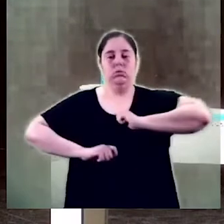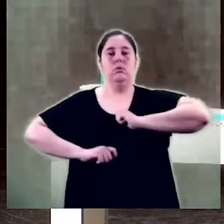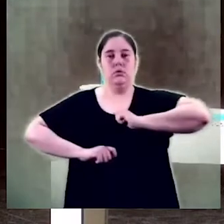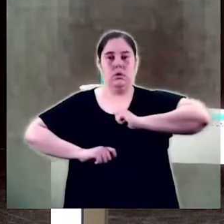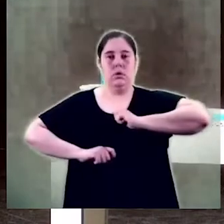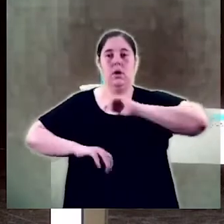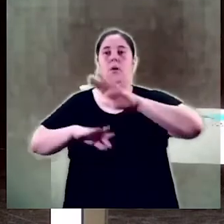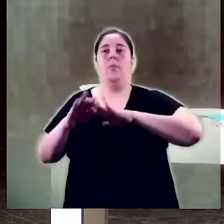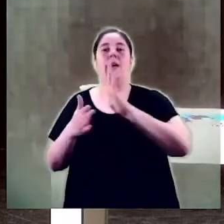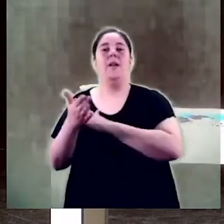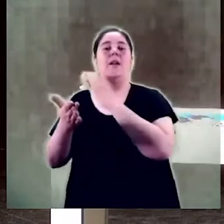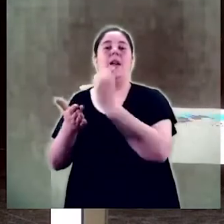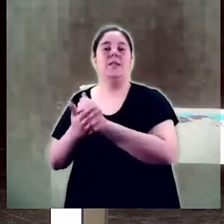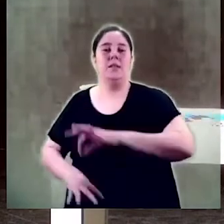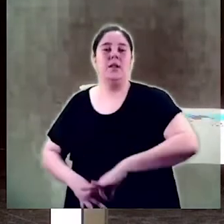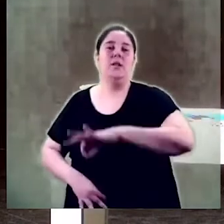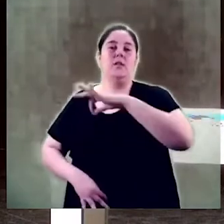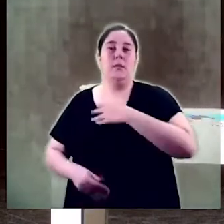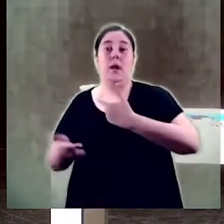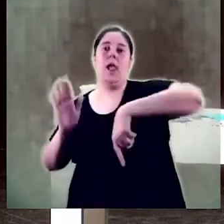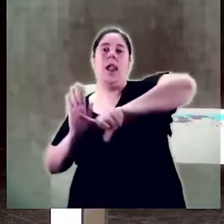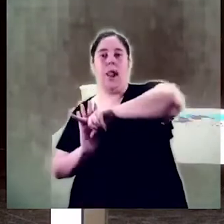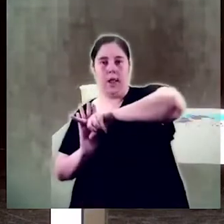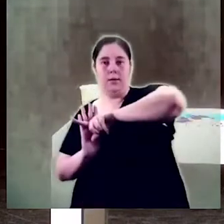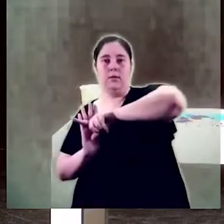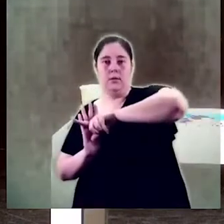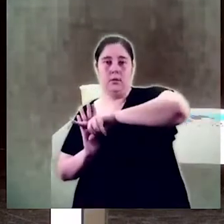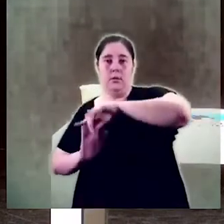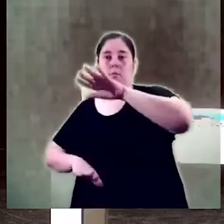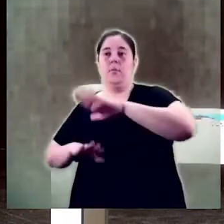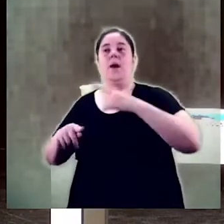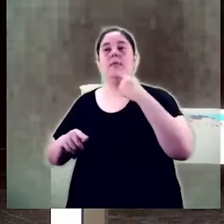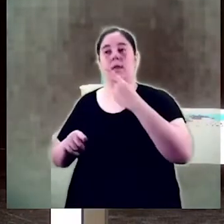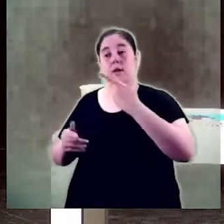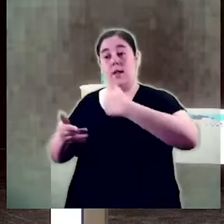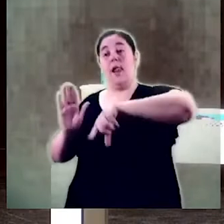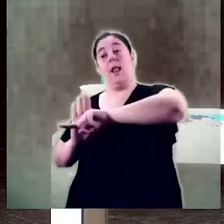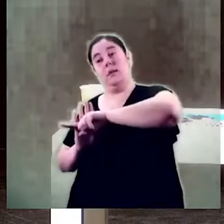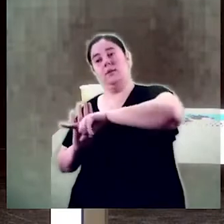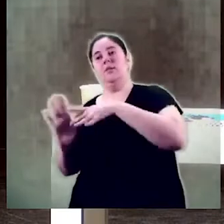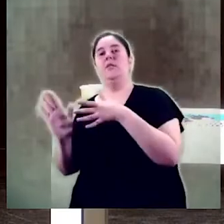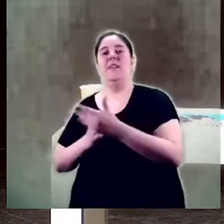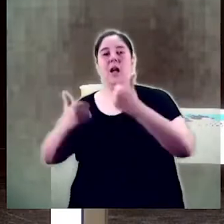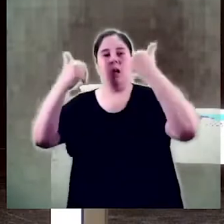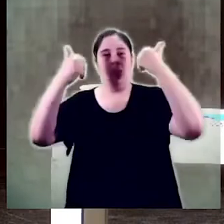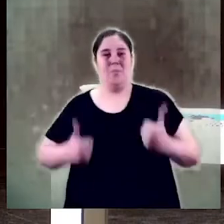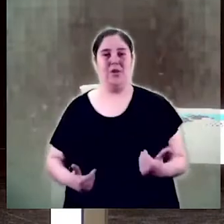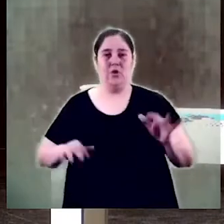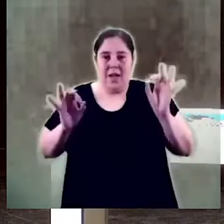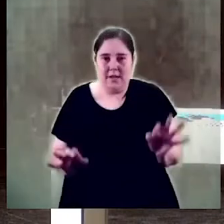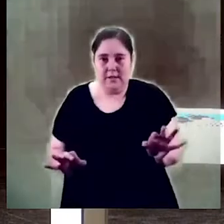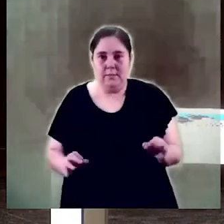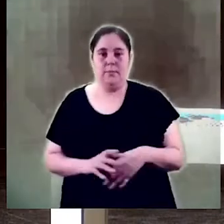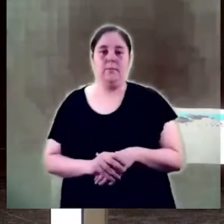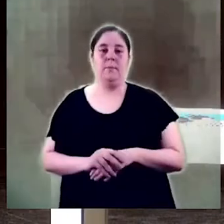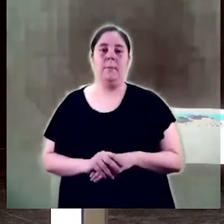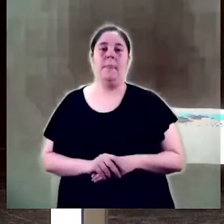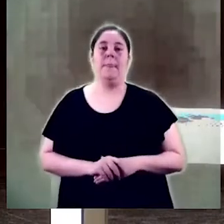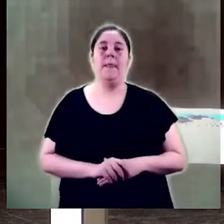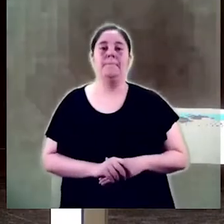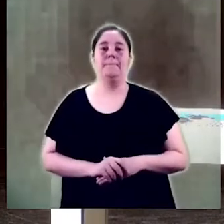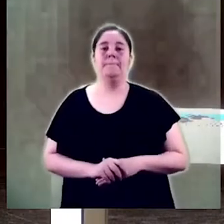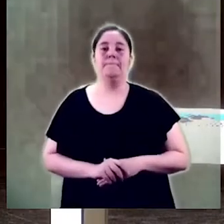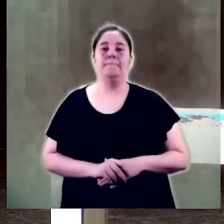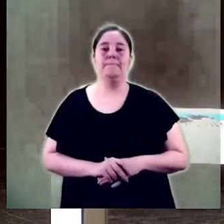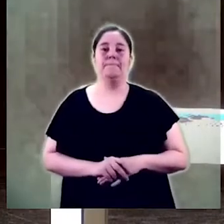i és requisit per constar en el registre civil, per adquirir l'estatut de persona. Ningú no existeix